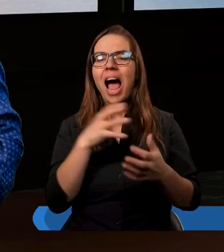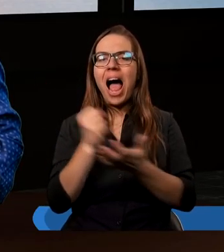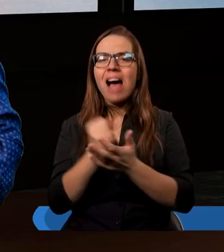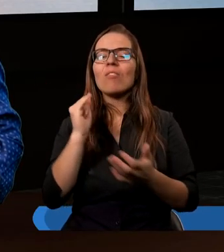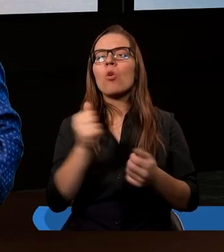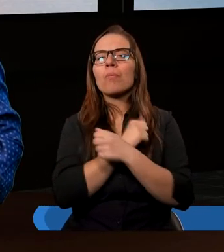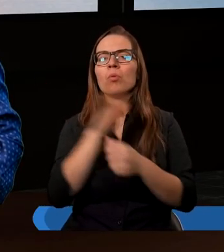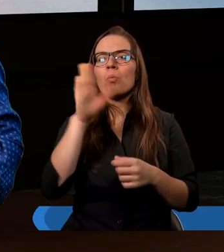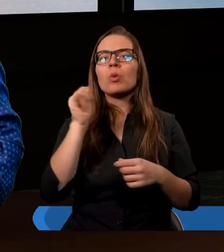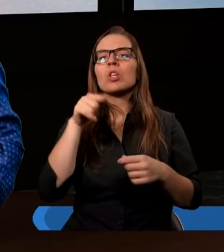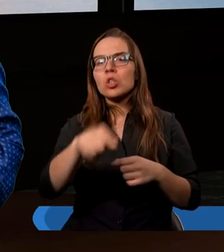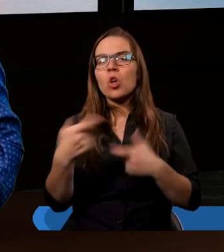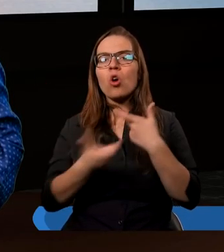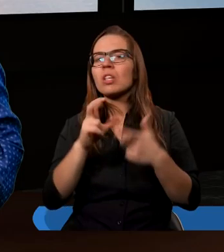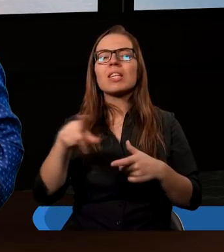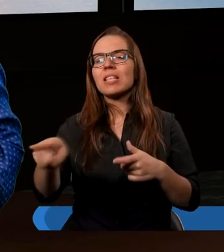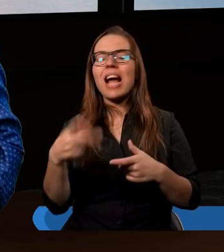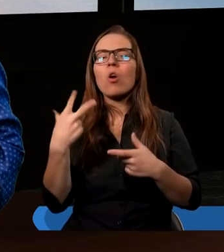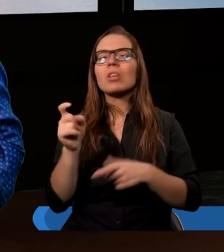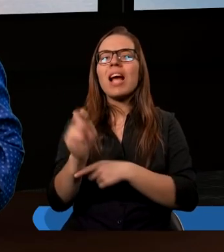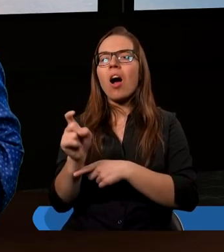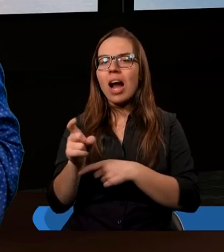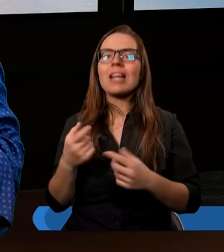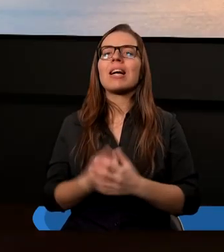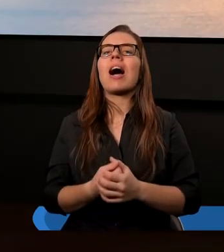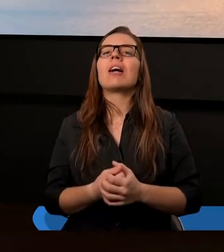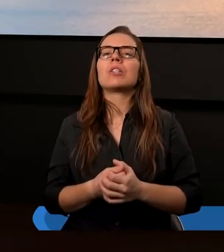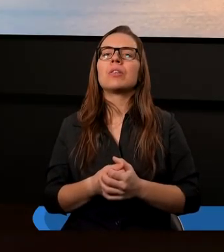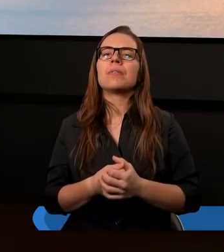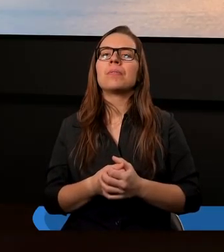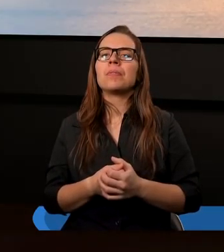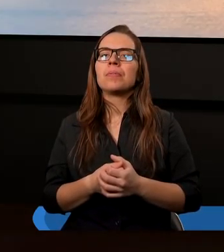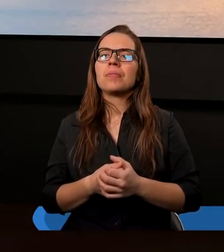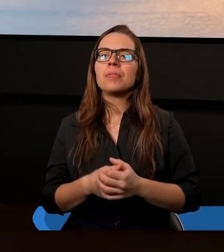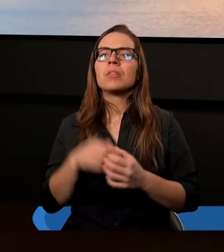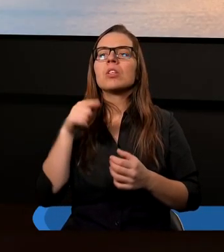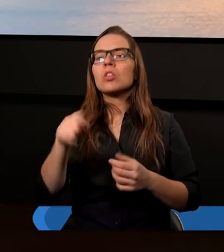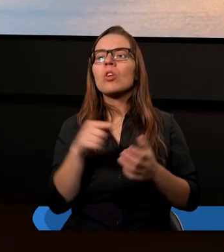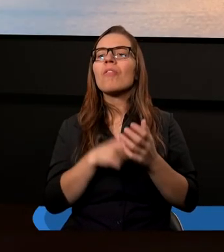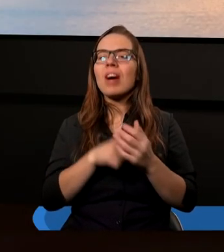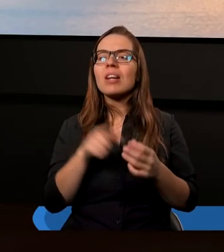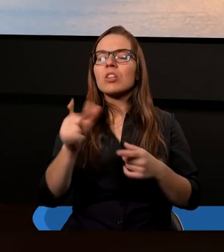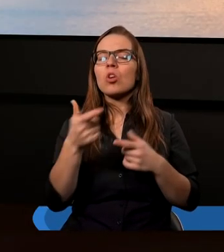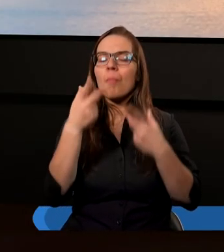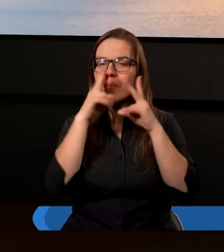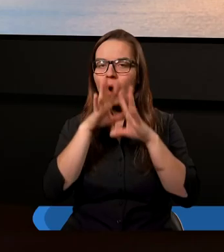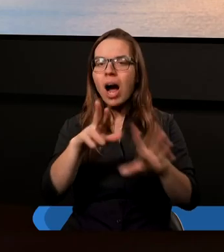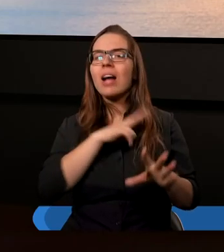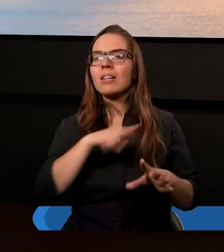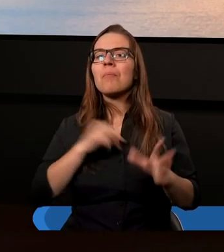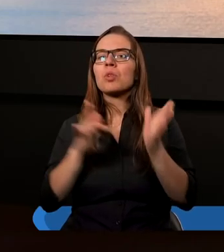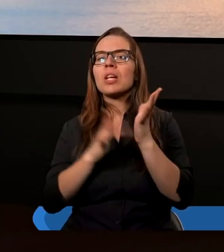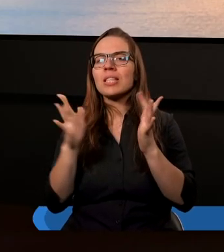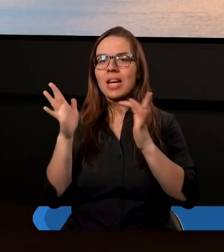należało i to czynić i tamtego nie zaniechać. Dziękuję bardzo. To jest następny tekst, który właśnie pokazuje, że